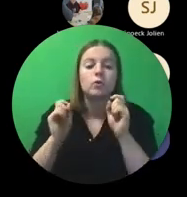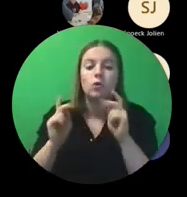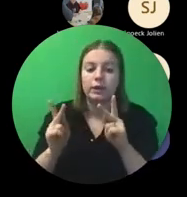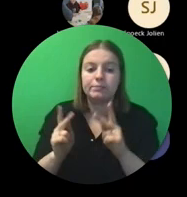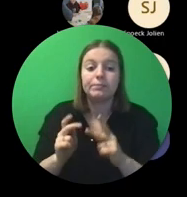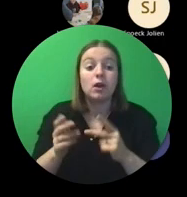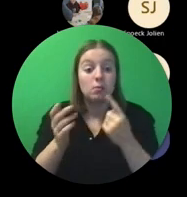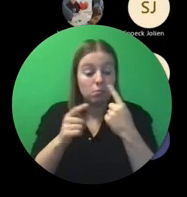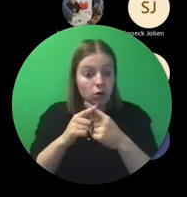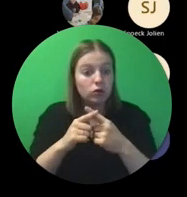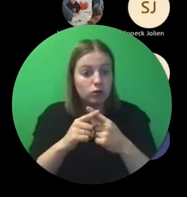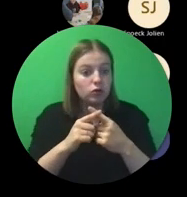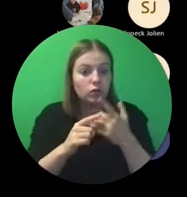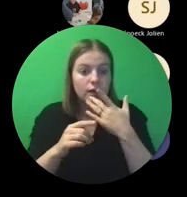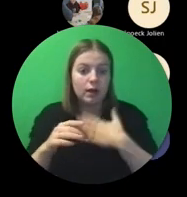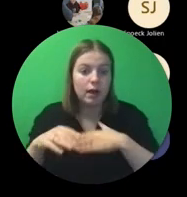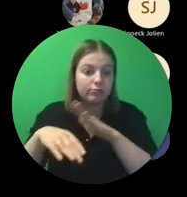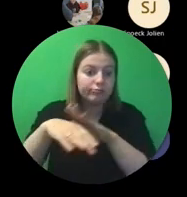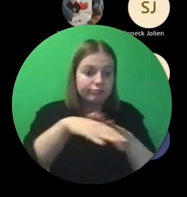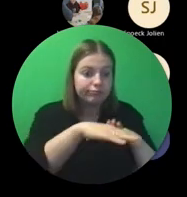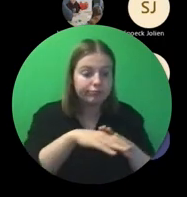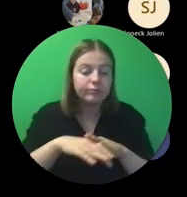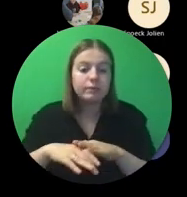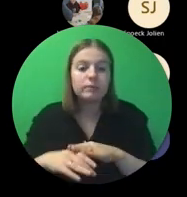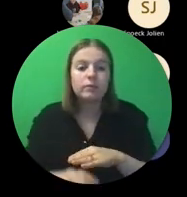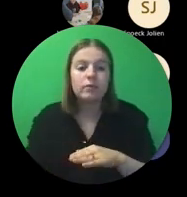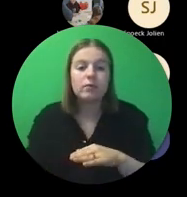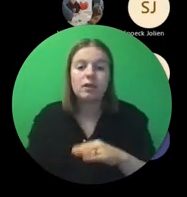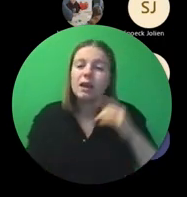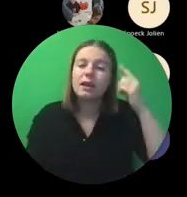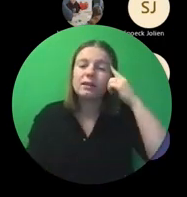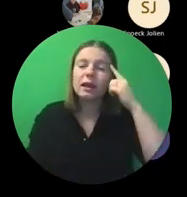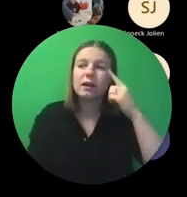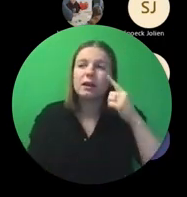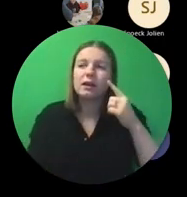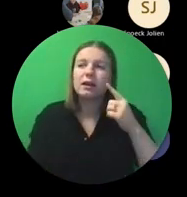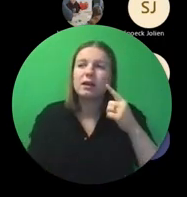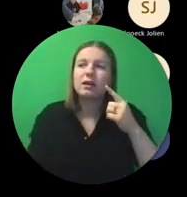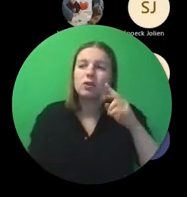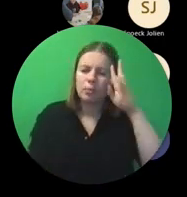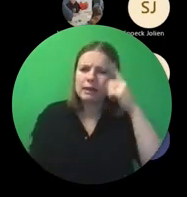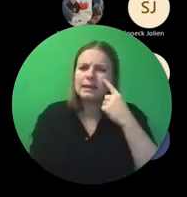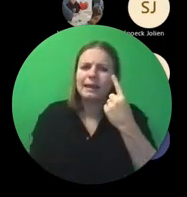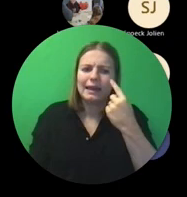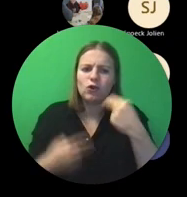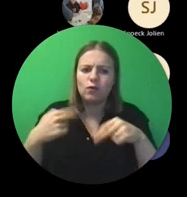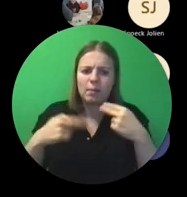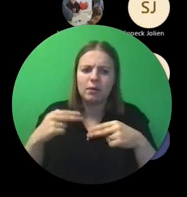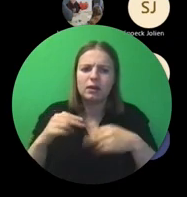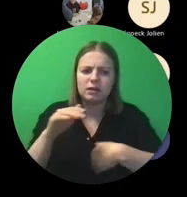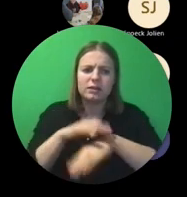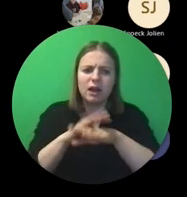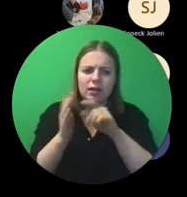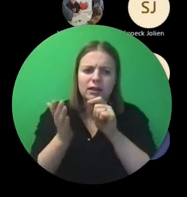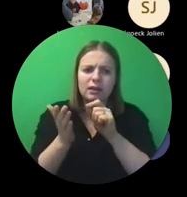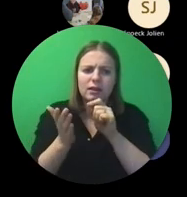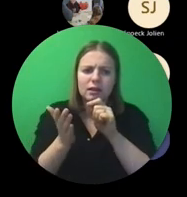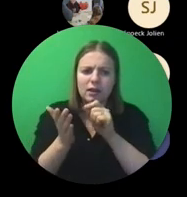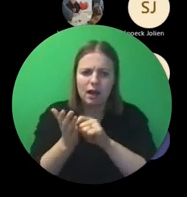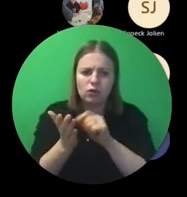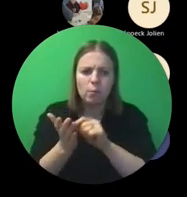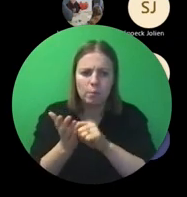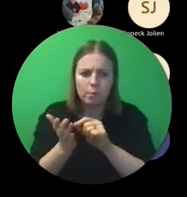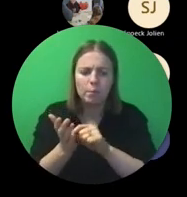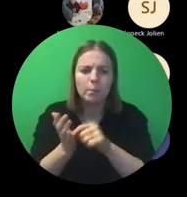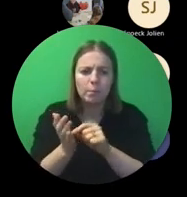alle duidelijkheid ook. Jullie mogen, dus ik denk de oorspronkelijke startdatum was 1 november. We hebben ook de officiële mededeling